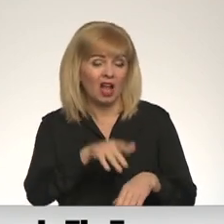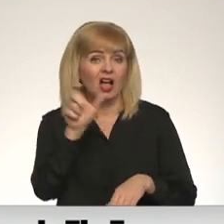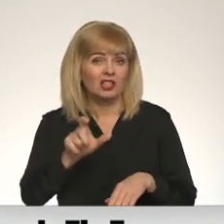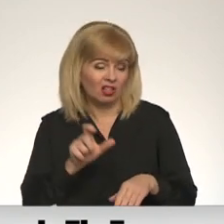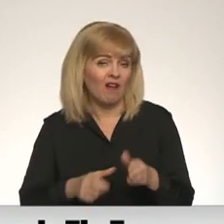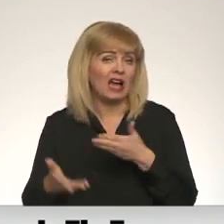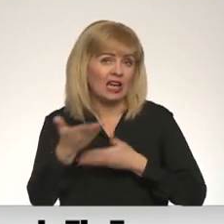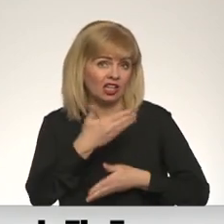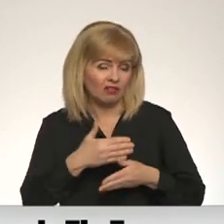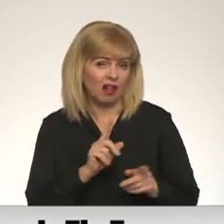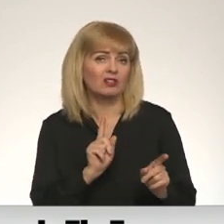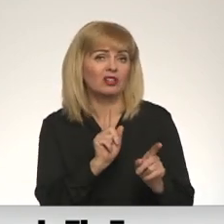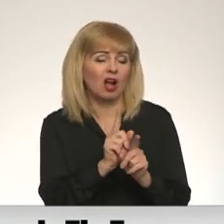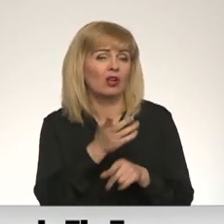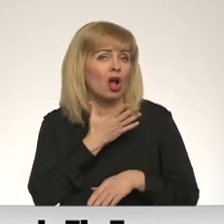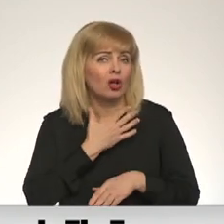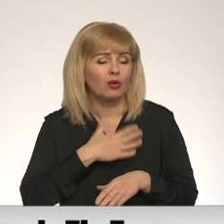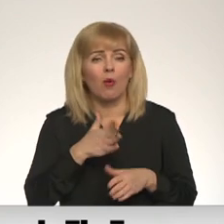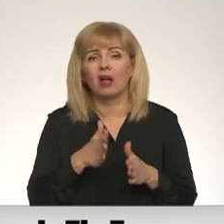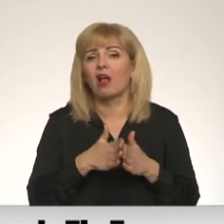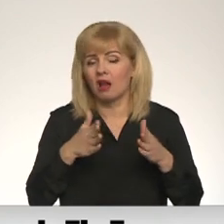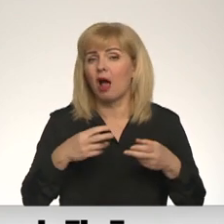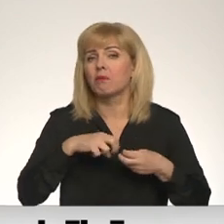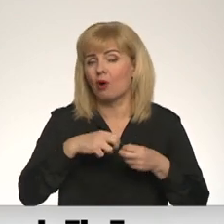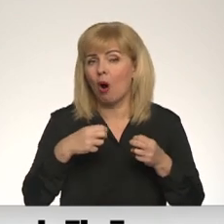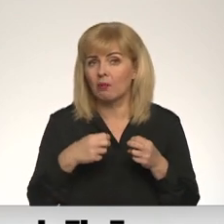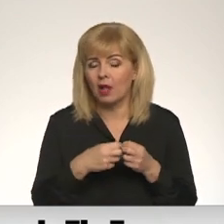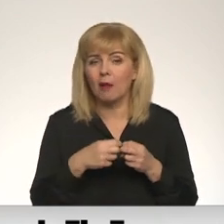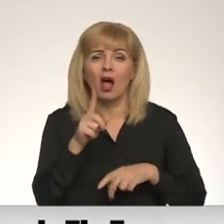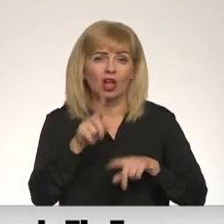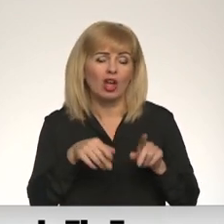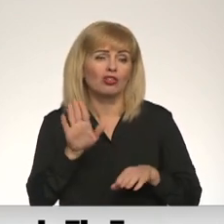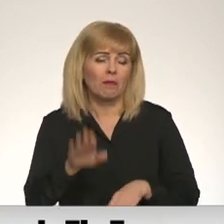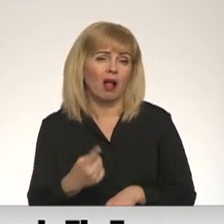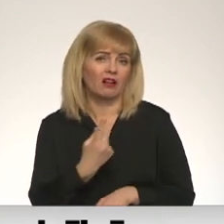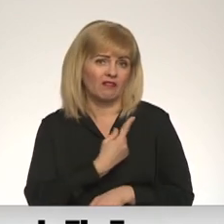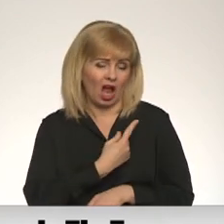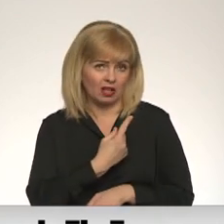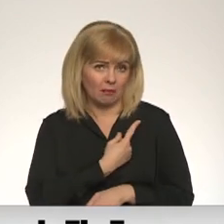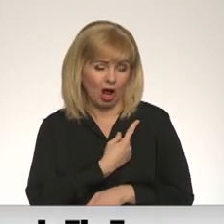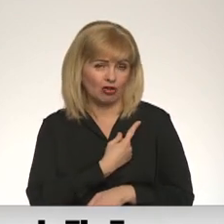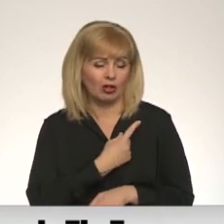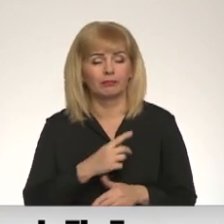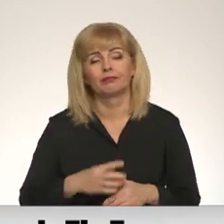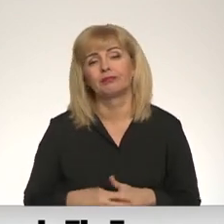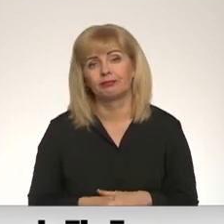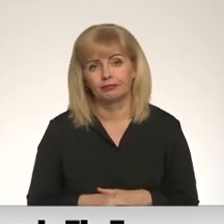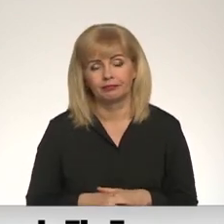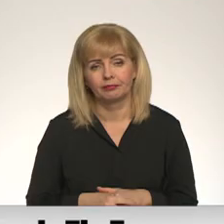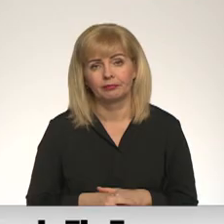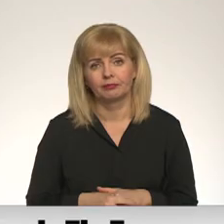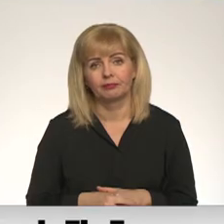īpašām vajadzībām saskars ar ļoti lielām grūtībām, un nereti paliek likteņu varā. Un stāst Madara Līcīte.